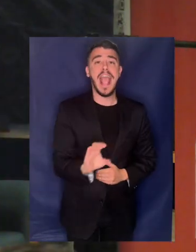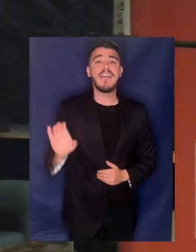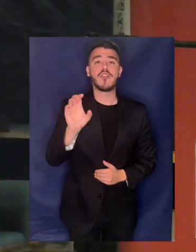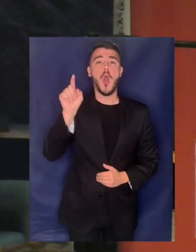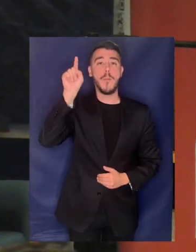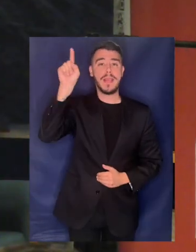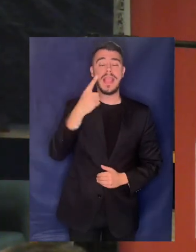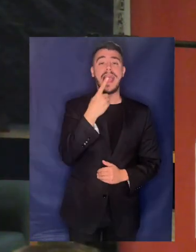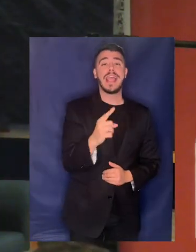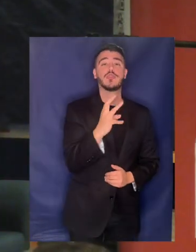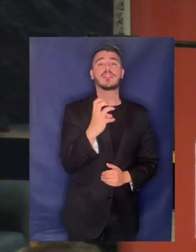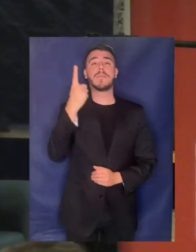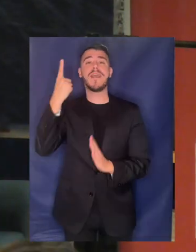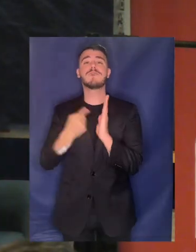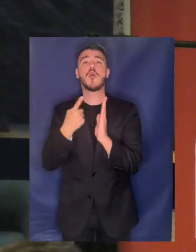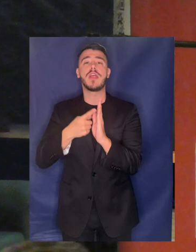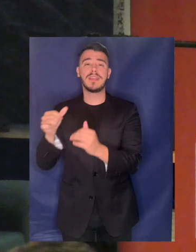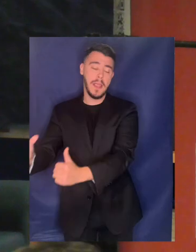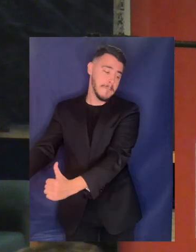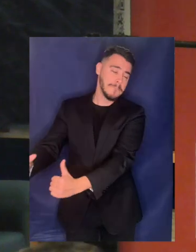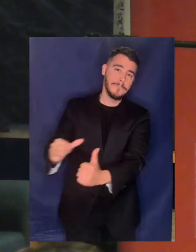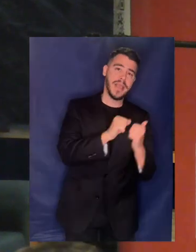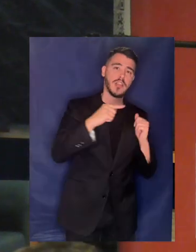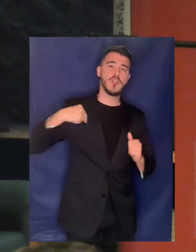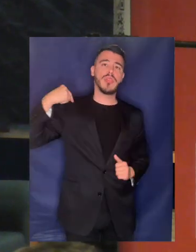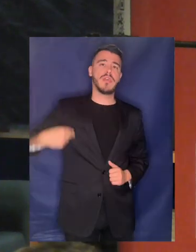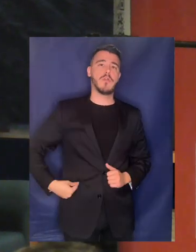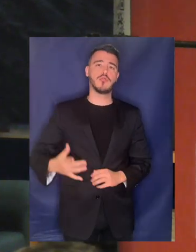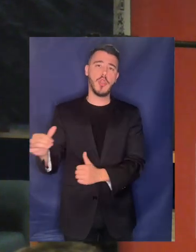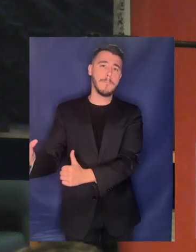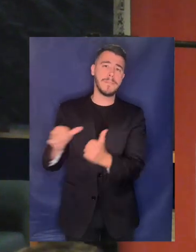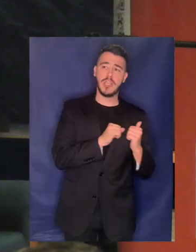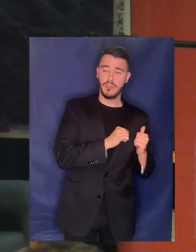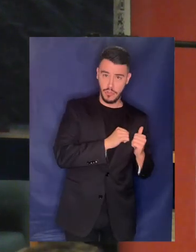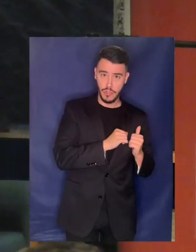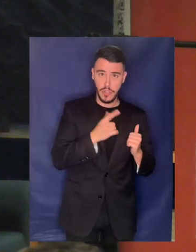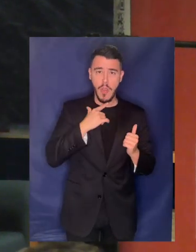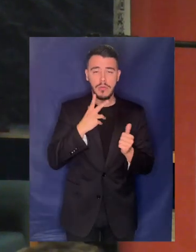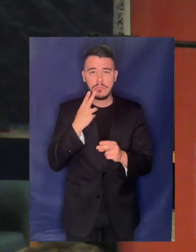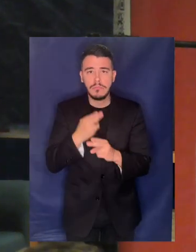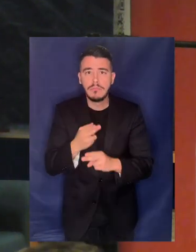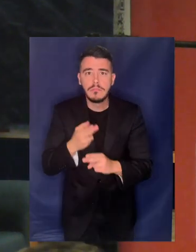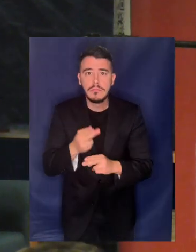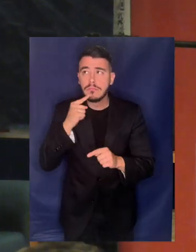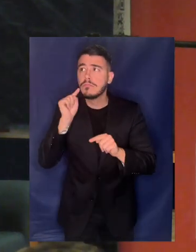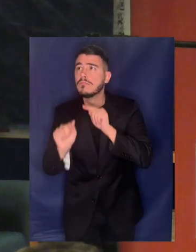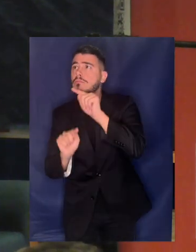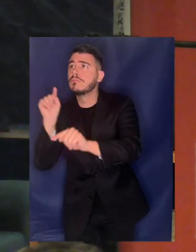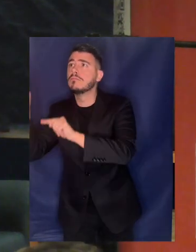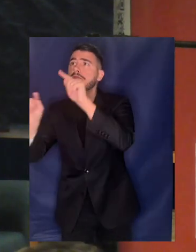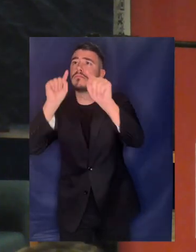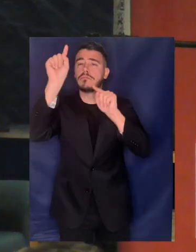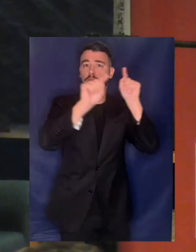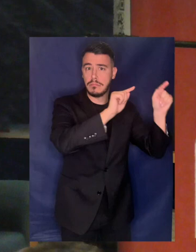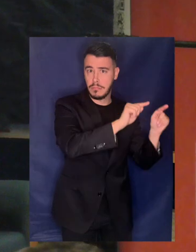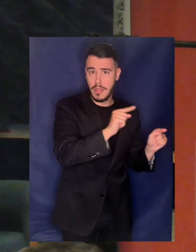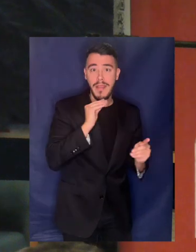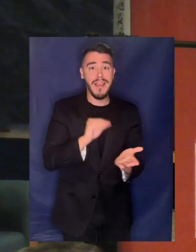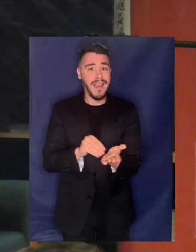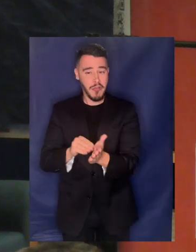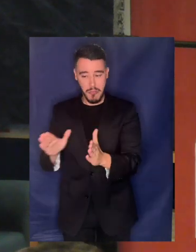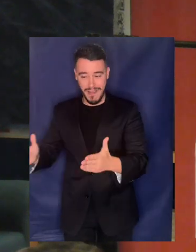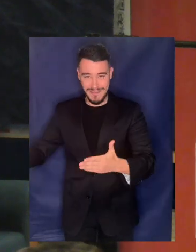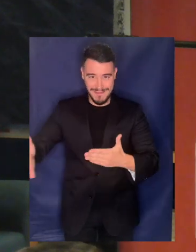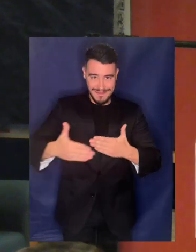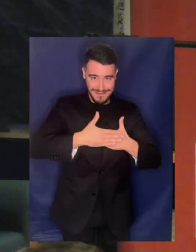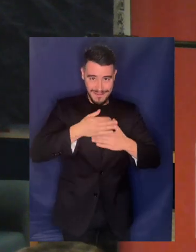αποϊδιωτικοποιήσεις εταιριών, ύδρευσης και αποχέτευσης ένα πολύ σημαντικό στοιχείο και λίγο πριν το κλείσιμο θα ήθελα να πω και εγώ ότι